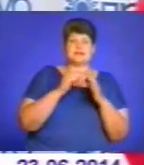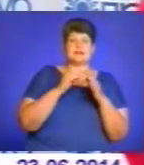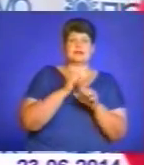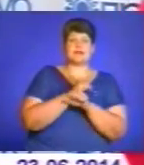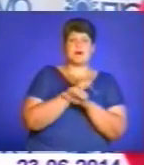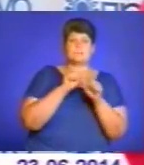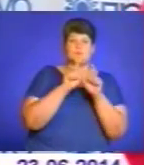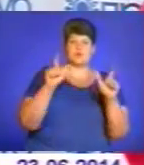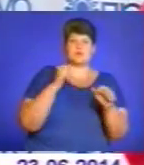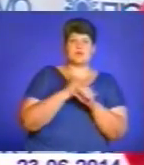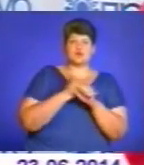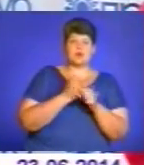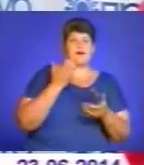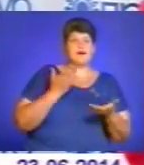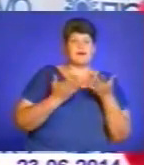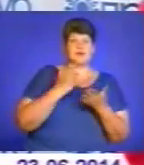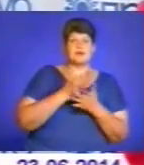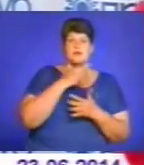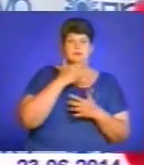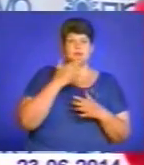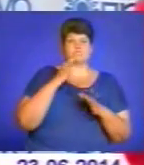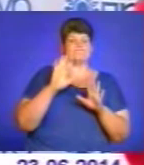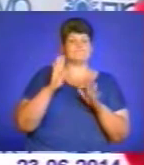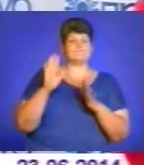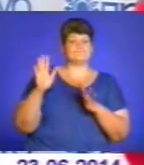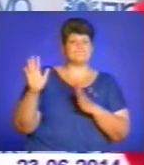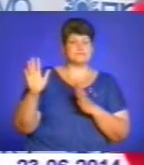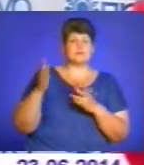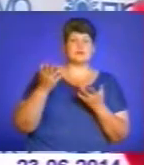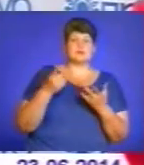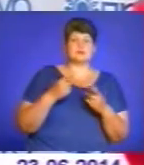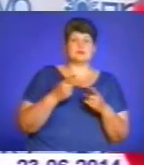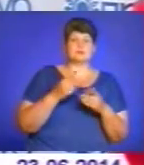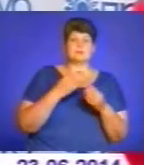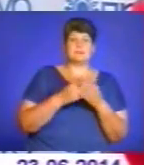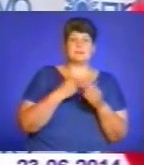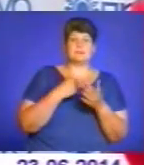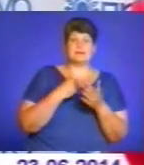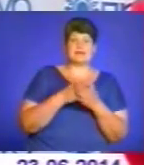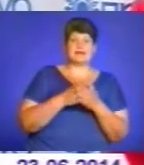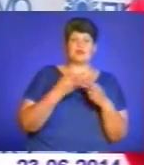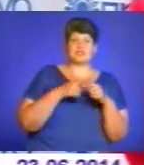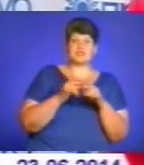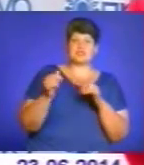є багато моментів, звичайно, викликаних матеріально-технічним забезпеченням табори старі.